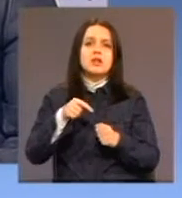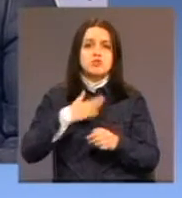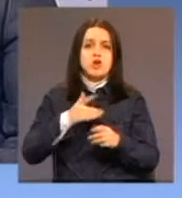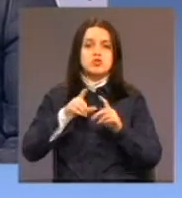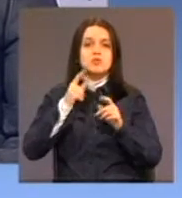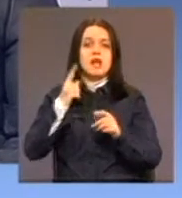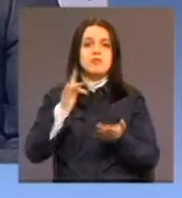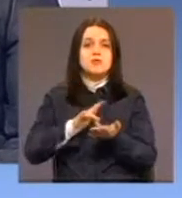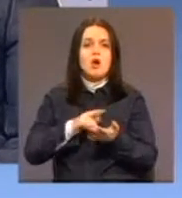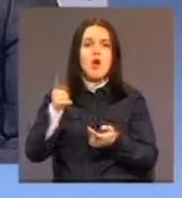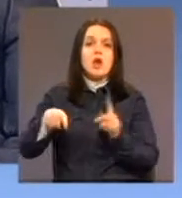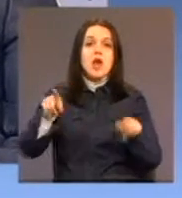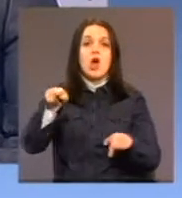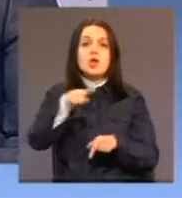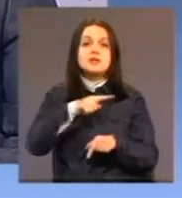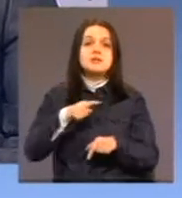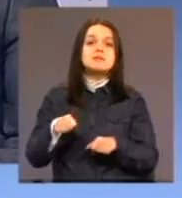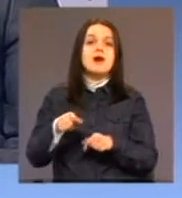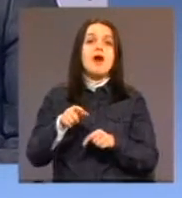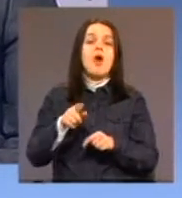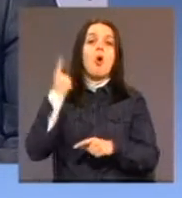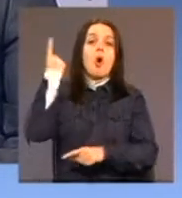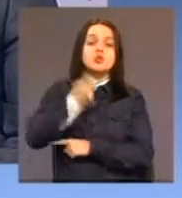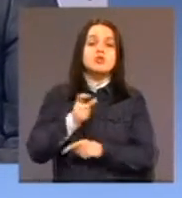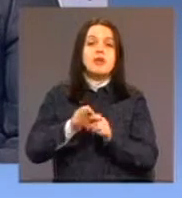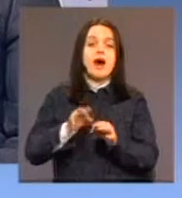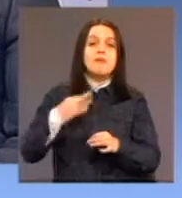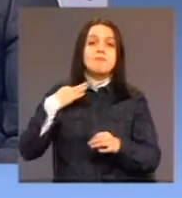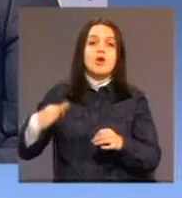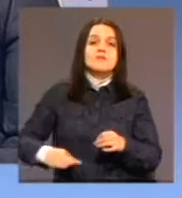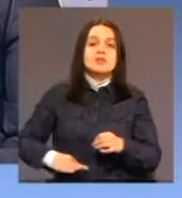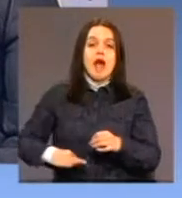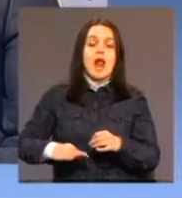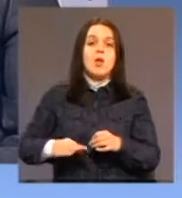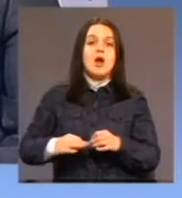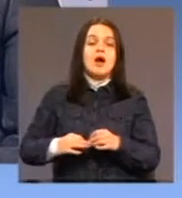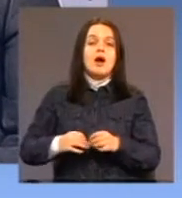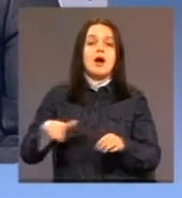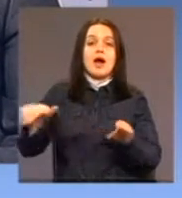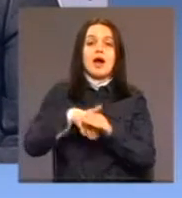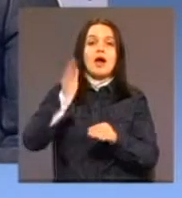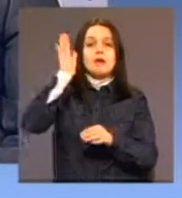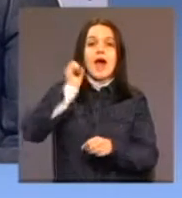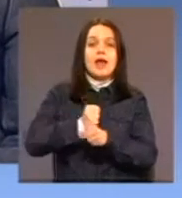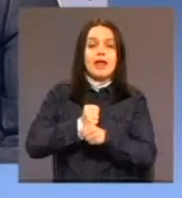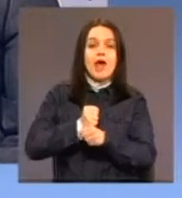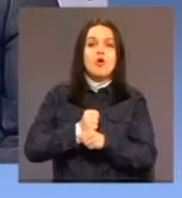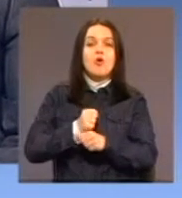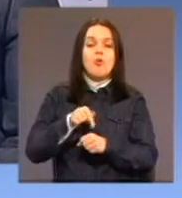od njih odlučuje da svoju profesionalnu karijeru nastave u ovom poslu. Zatim